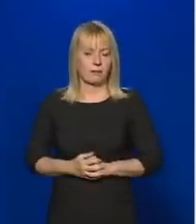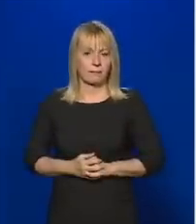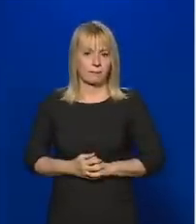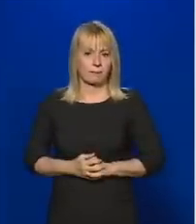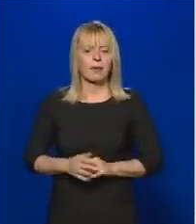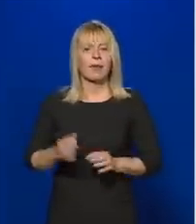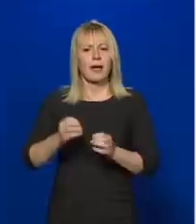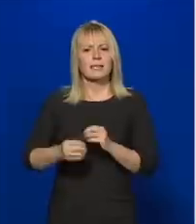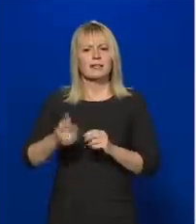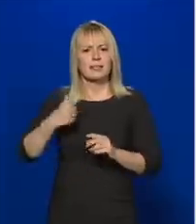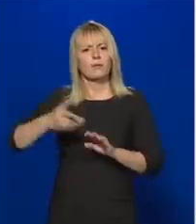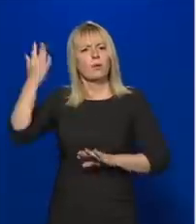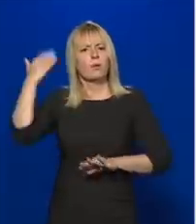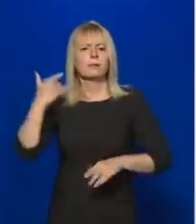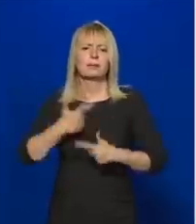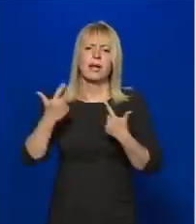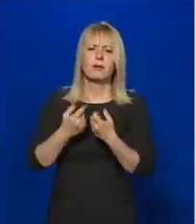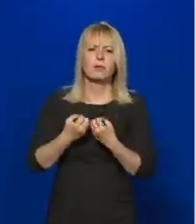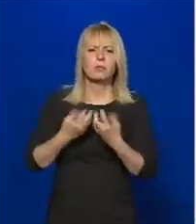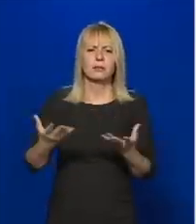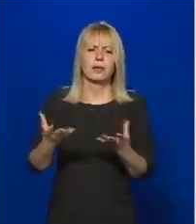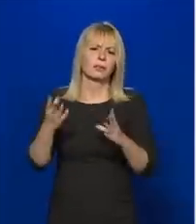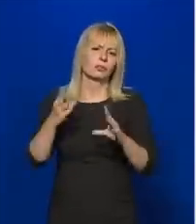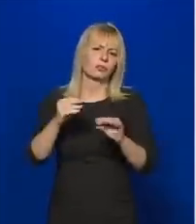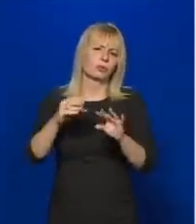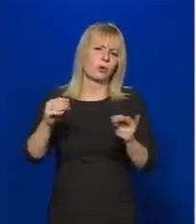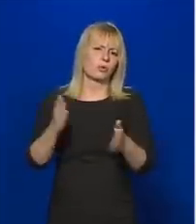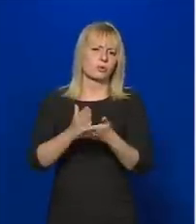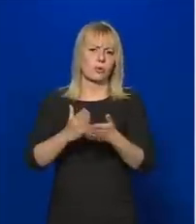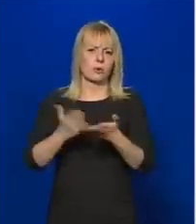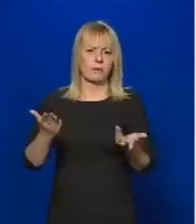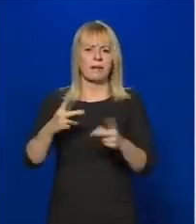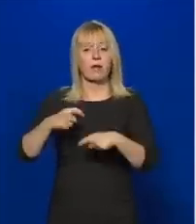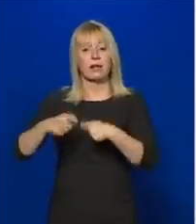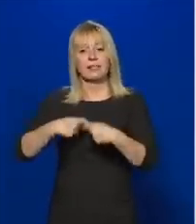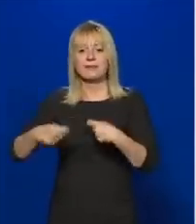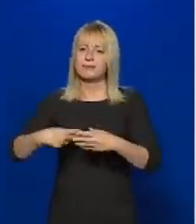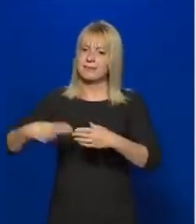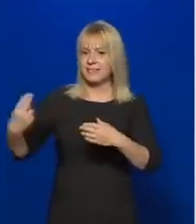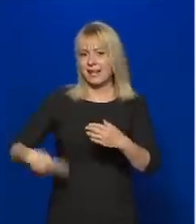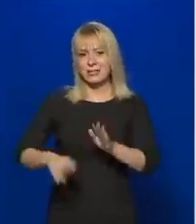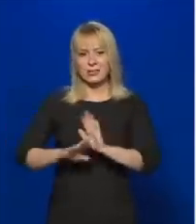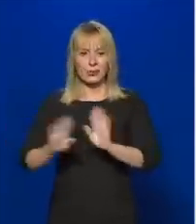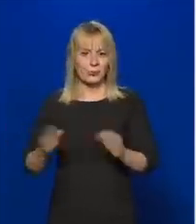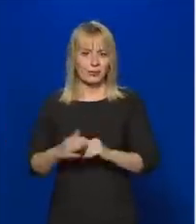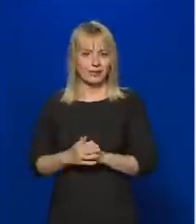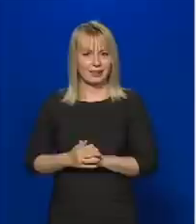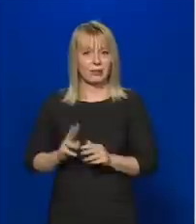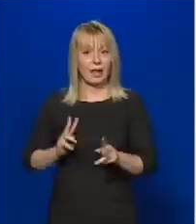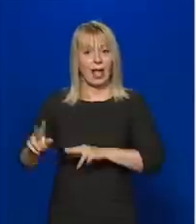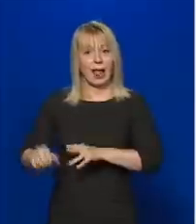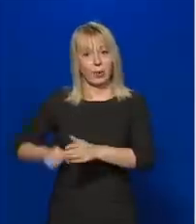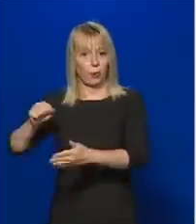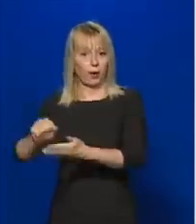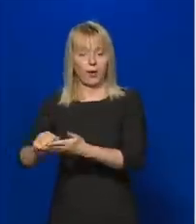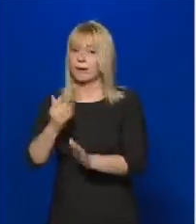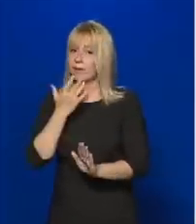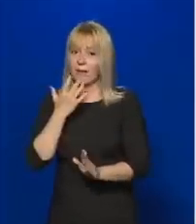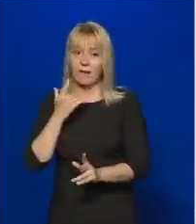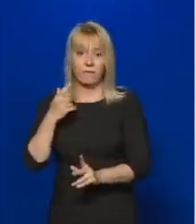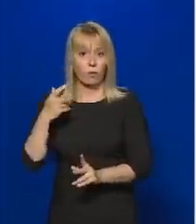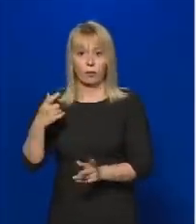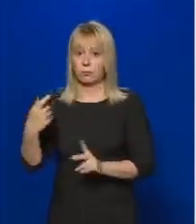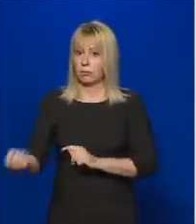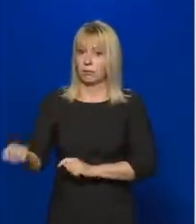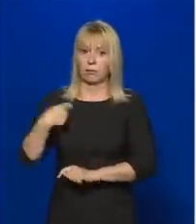tájékoztatást, mert számtalan olyan eset volt már eddig is, hogy valakivel kötöttünk egy szerződést, még előleget sem fizettünk, és mivel nem tudott teljesíteni,